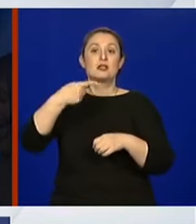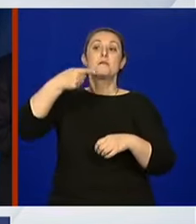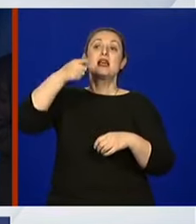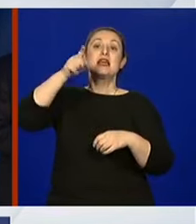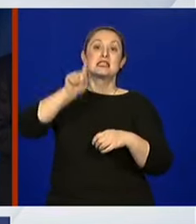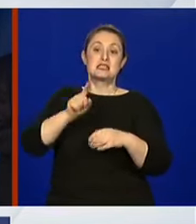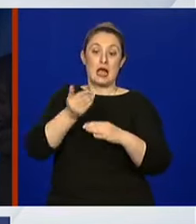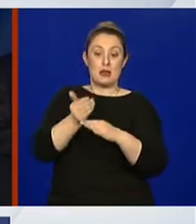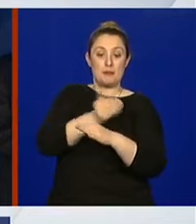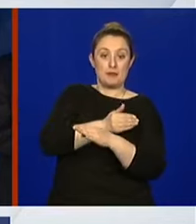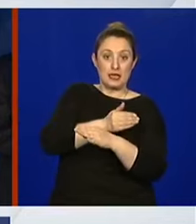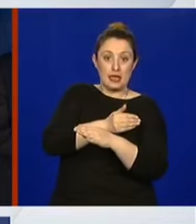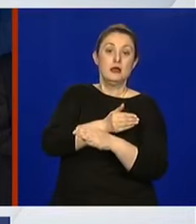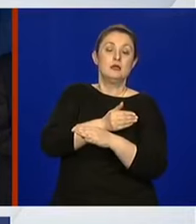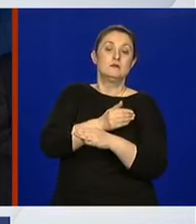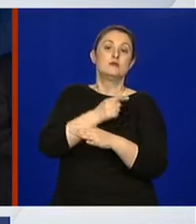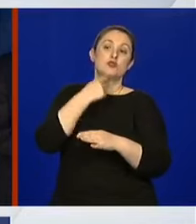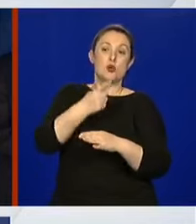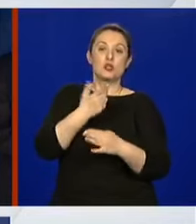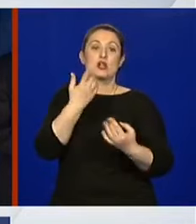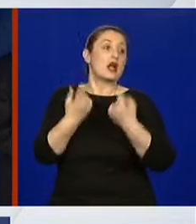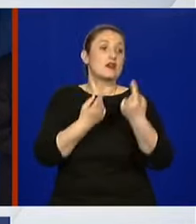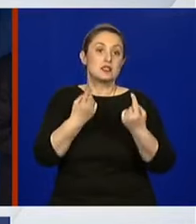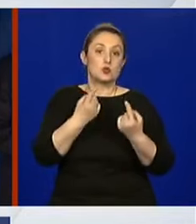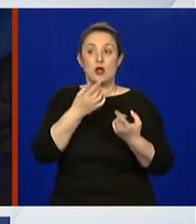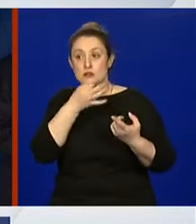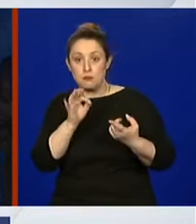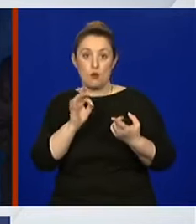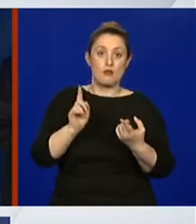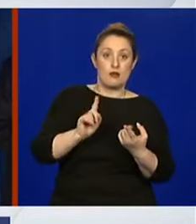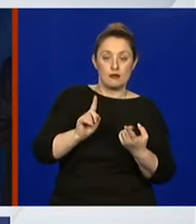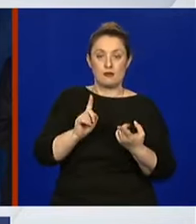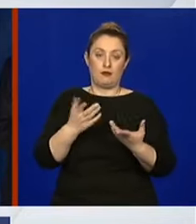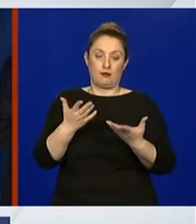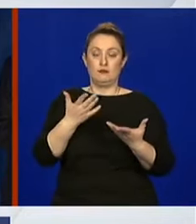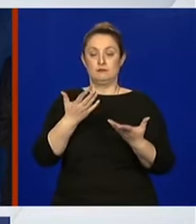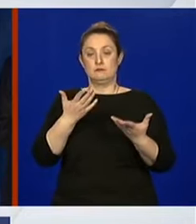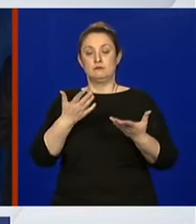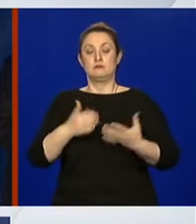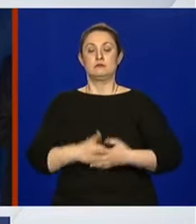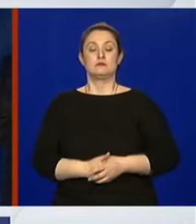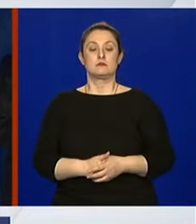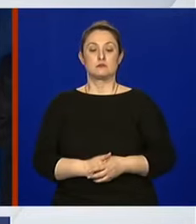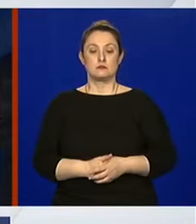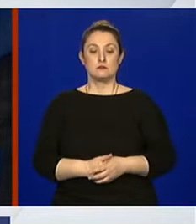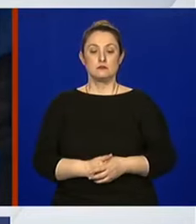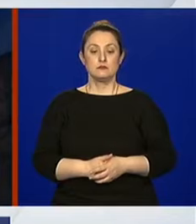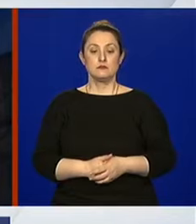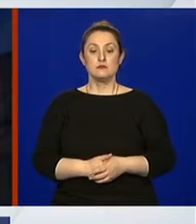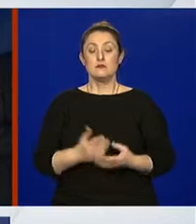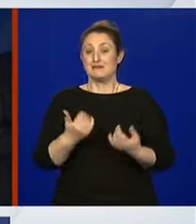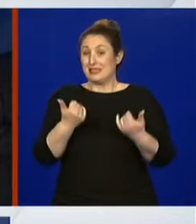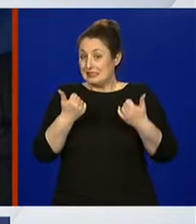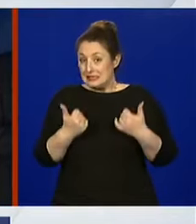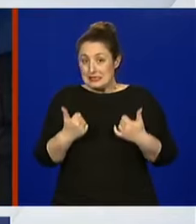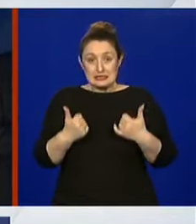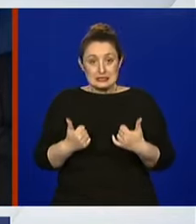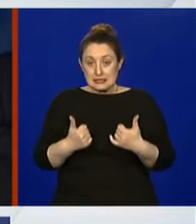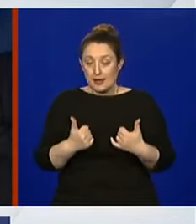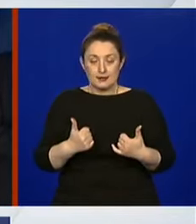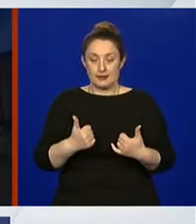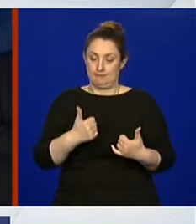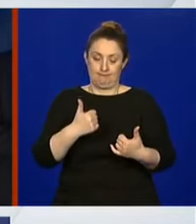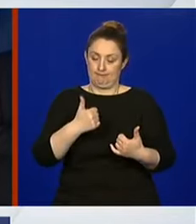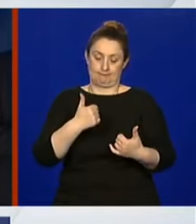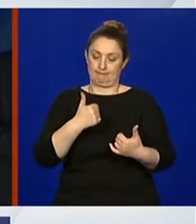da li će epidemioška situacija biti bolja ili lošija. U ovom trenutku ja ne bi nikome